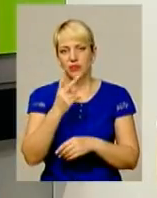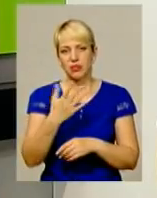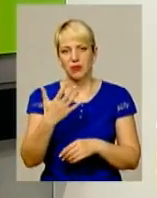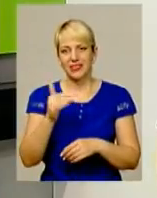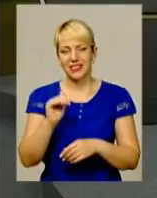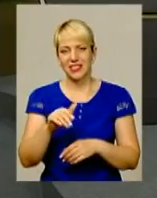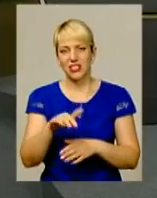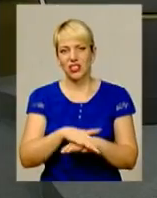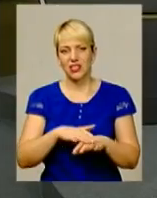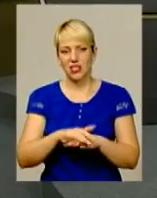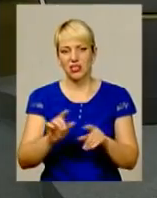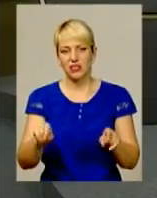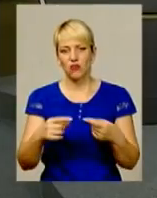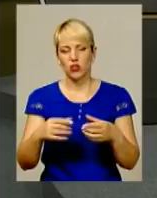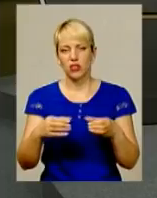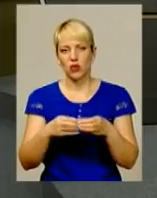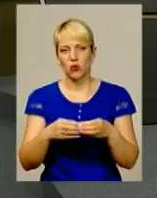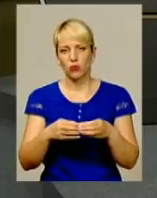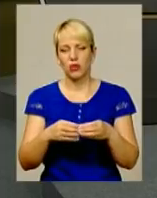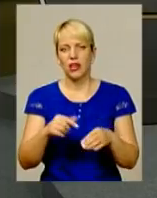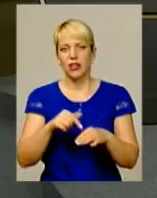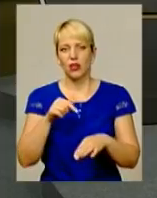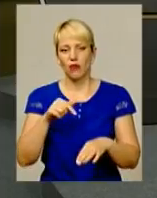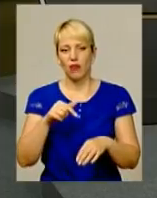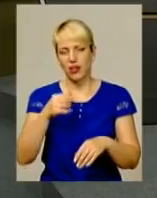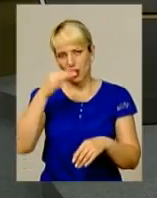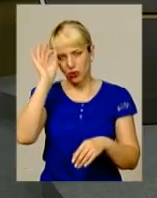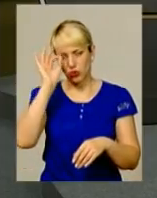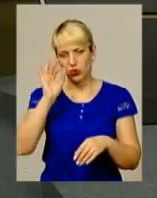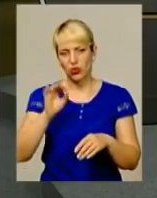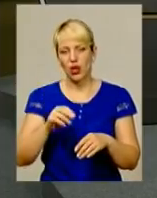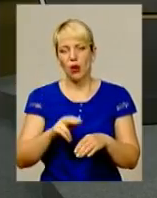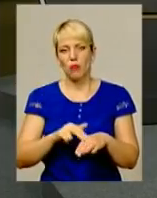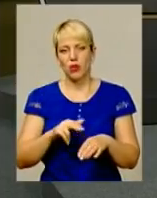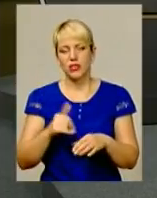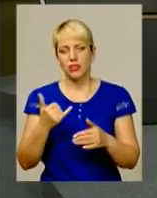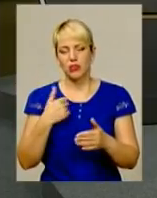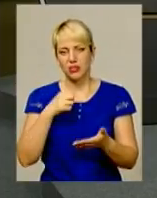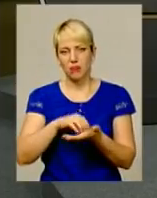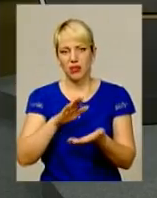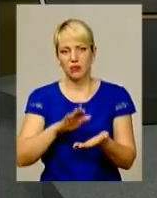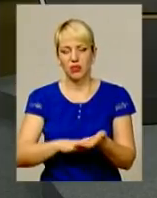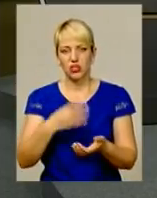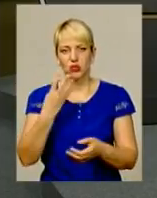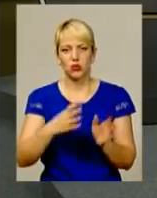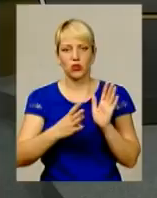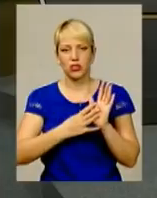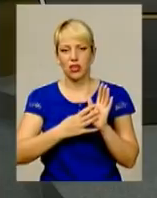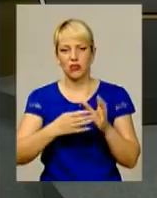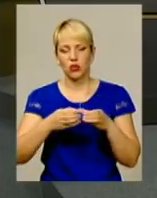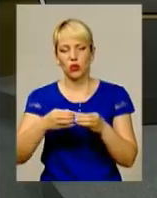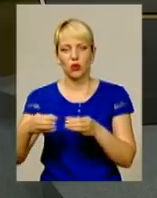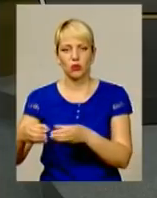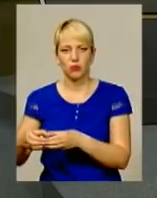населення створюється групи реагування патрульної поліції. Таким чином, по штату, у нас сьогодні передбачено 49 груп